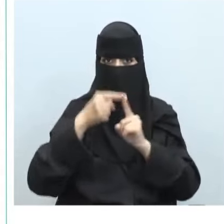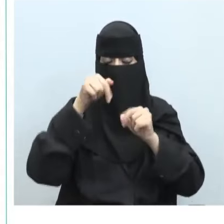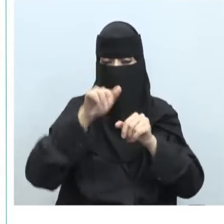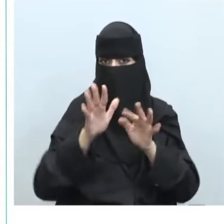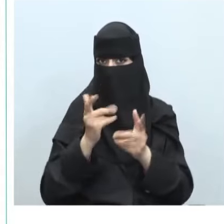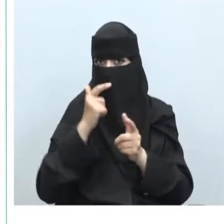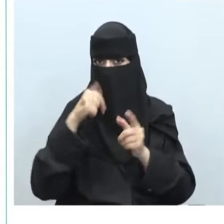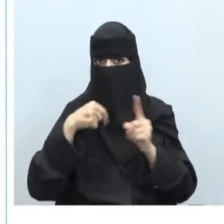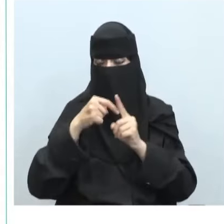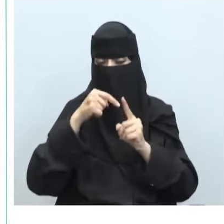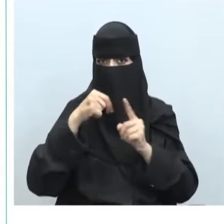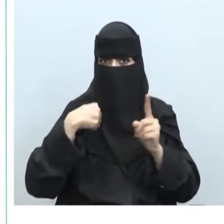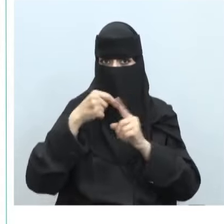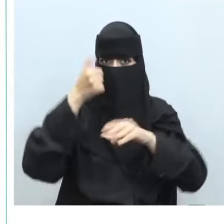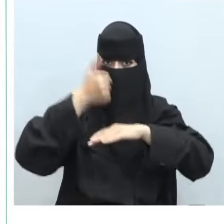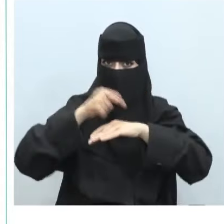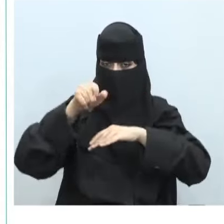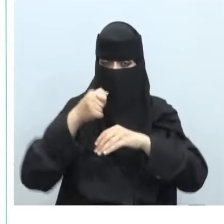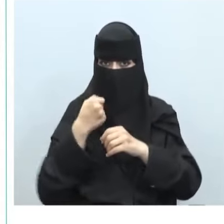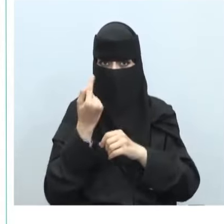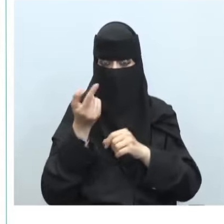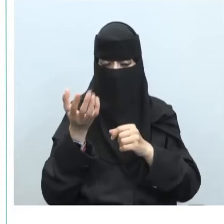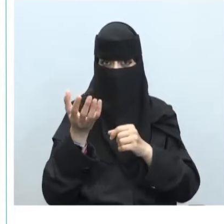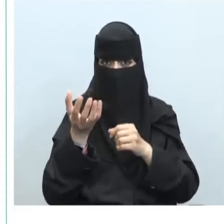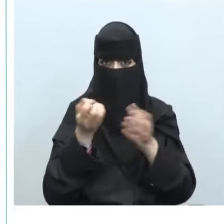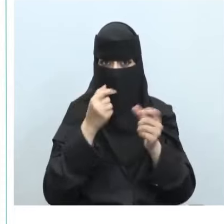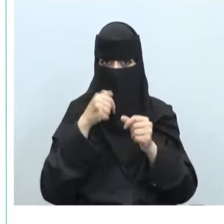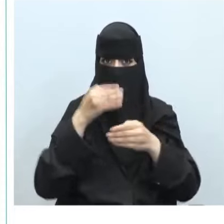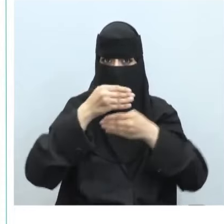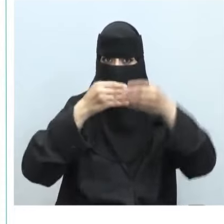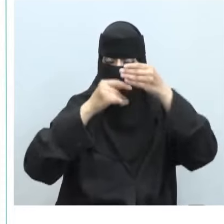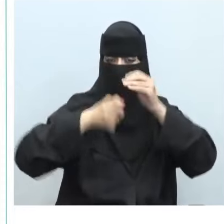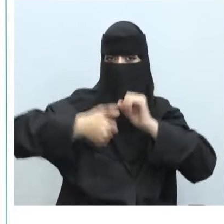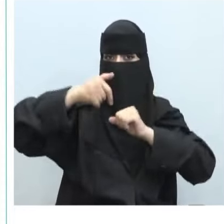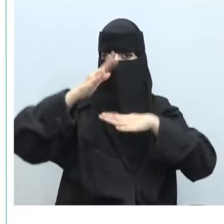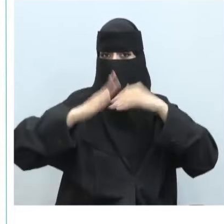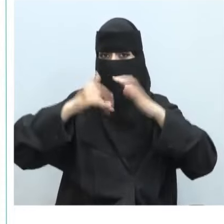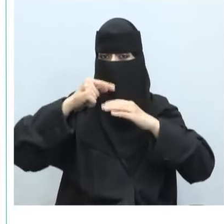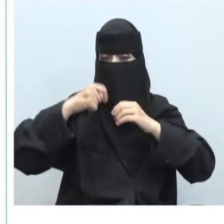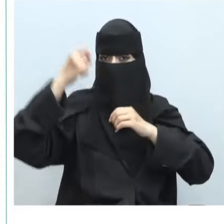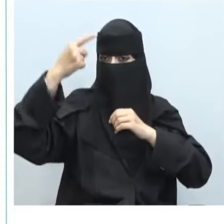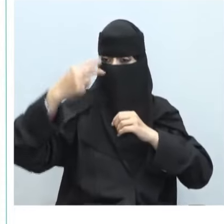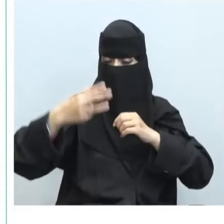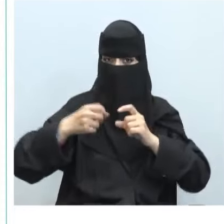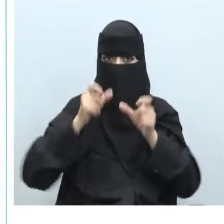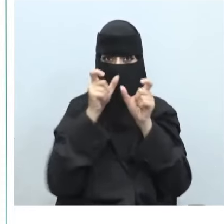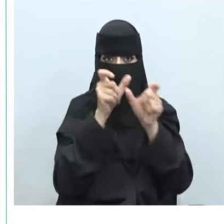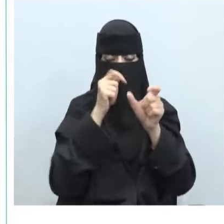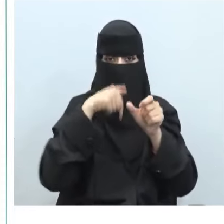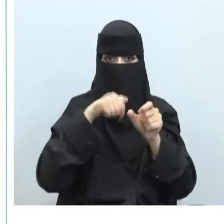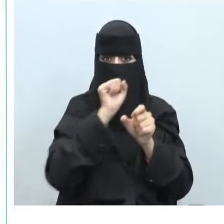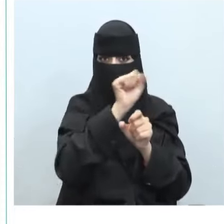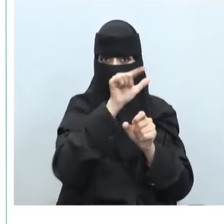الرئيس لهذه المتطلبات بناء أفضل الممارسات والمعايير لحماية الأصول